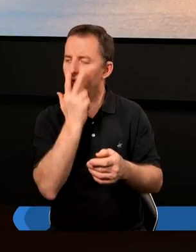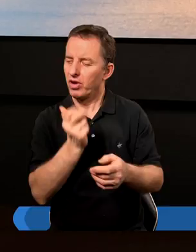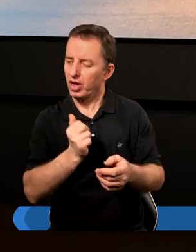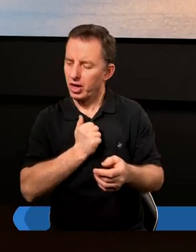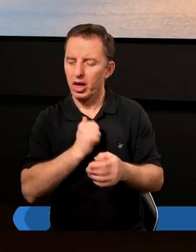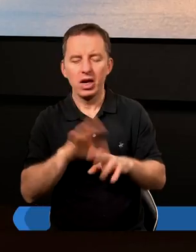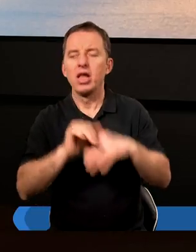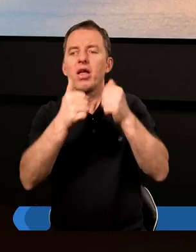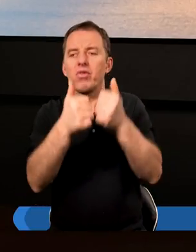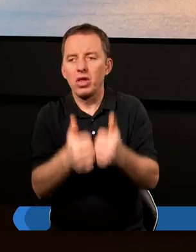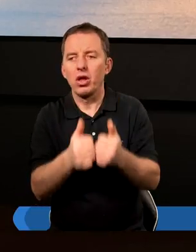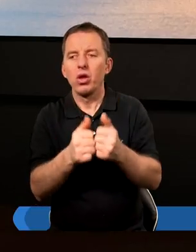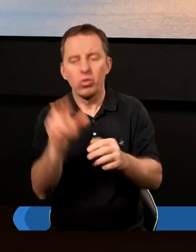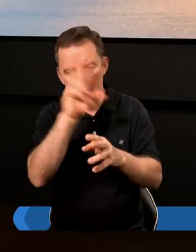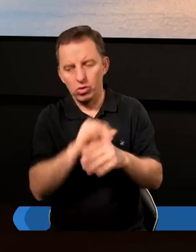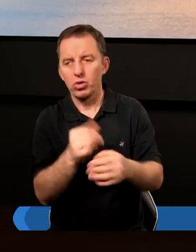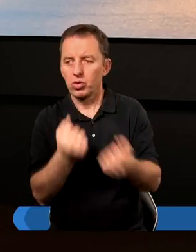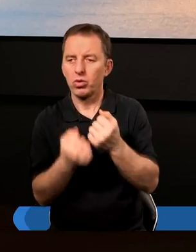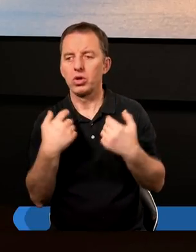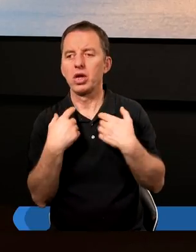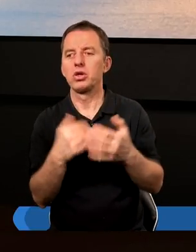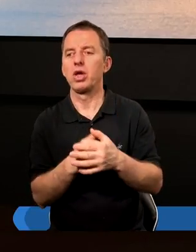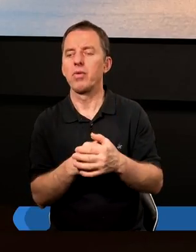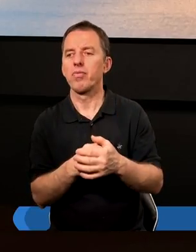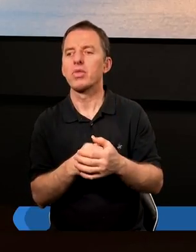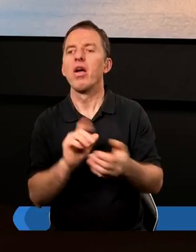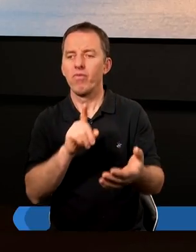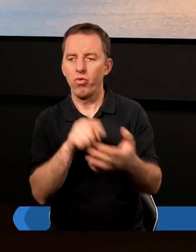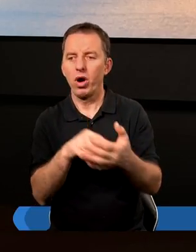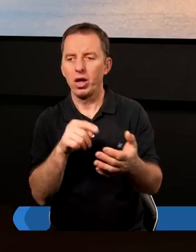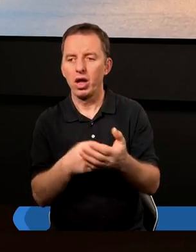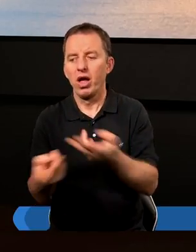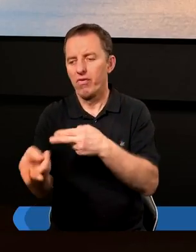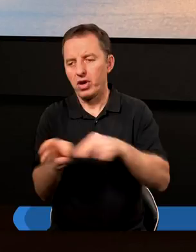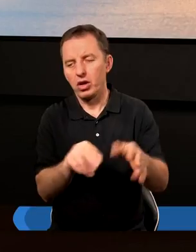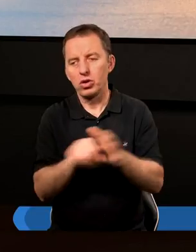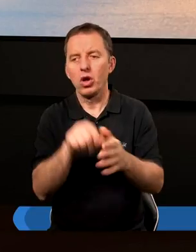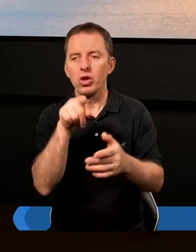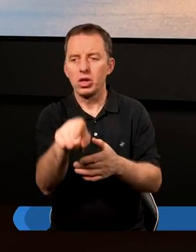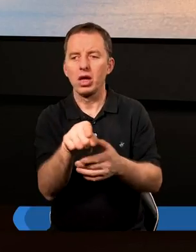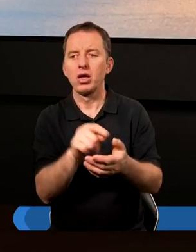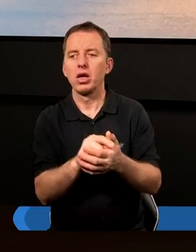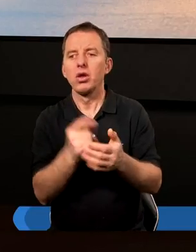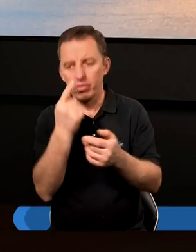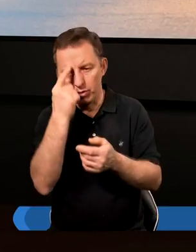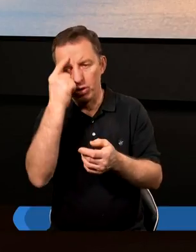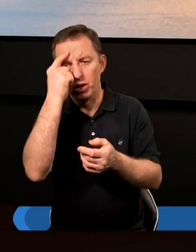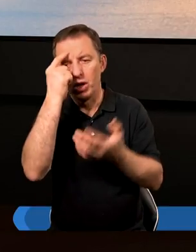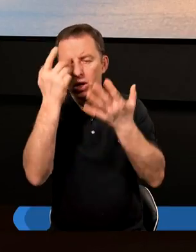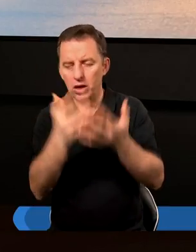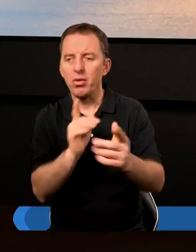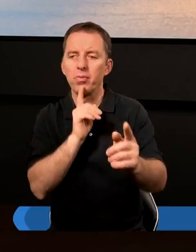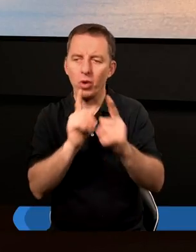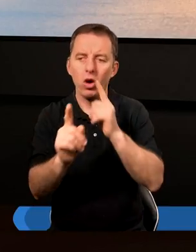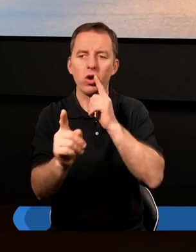wyraźna myśl. Nie jesteśmy czegoś w stanie. Ludzie próbują. Ale właśnie, wracając do kwestii, o której już wspomniałem, chciałbym,